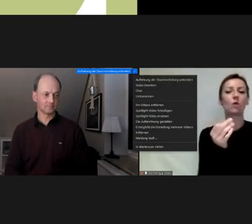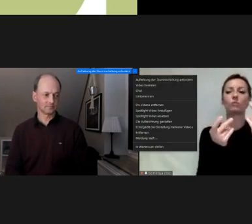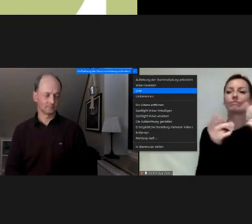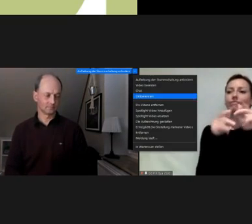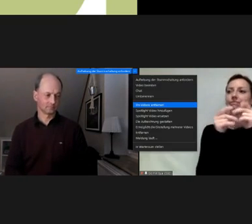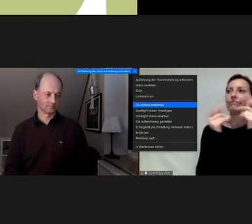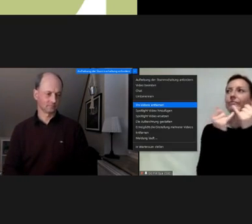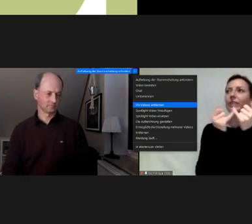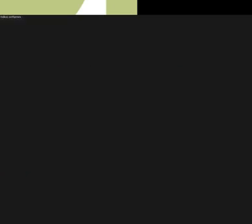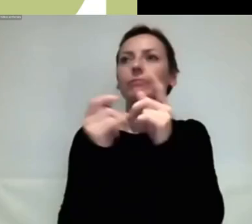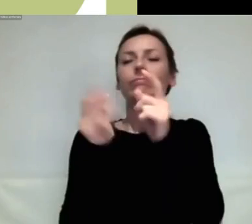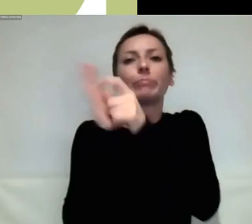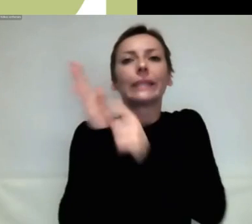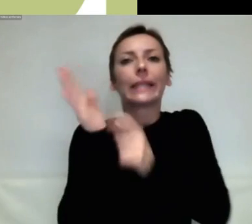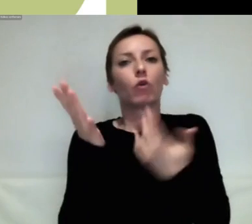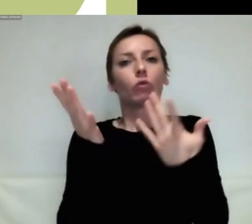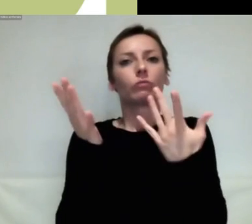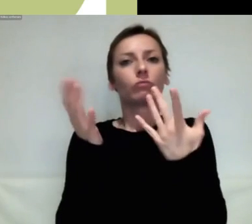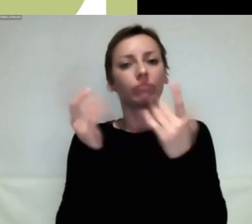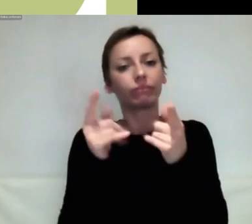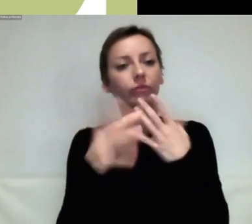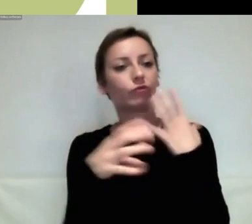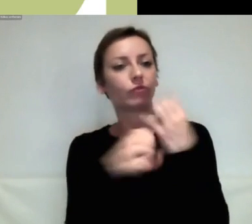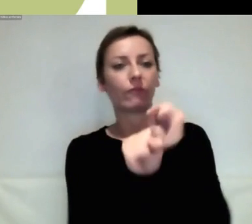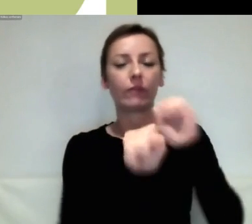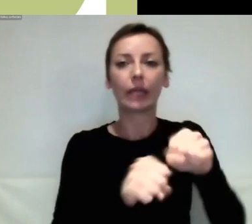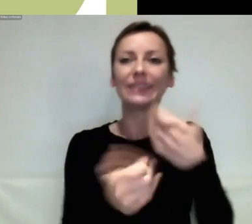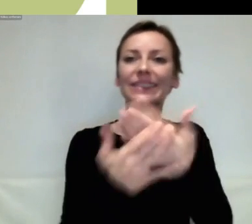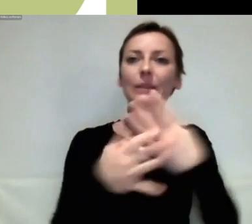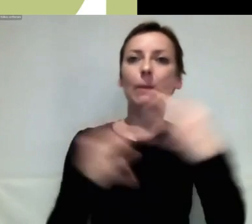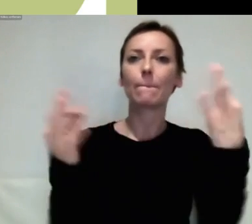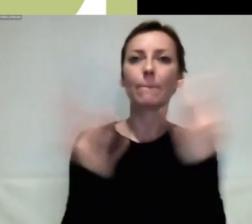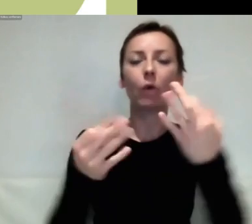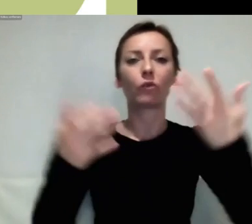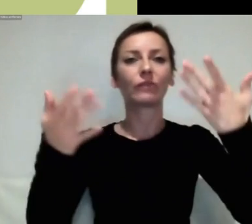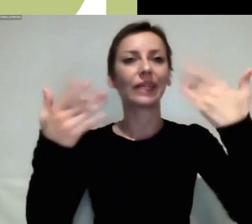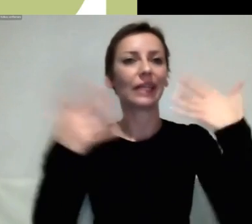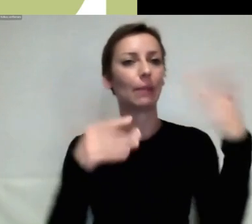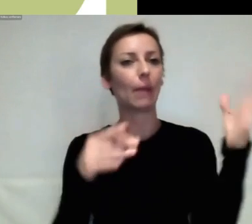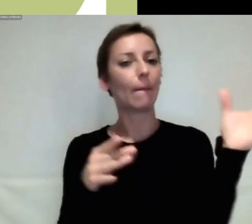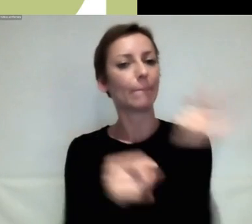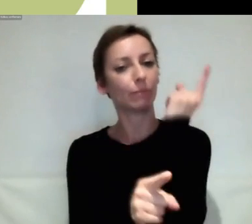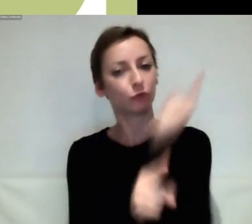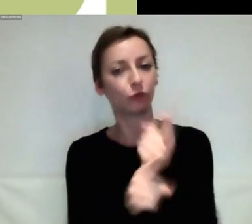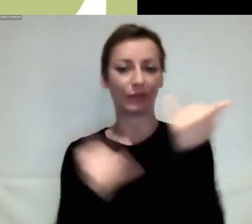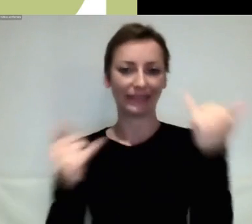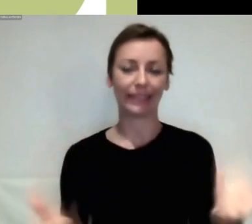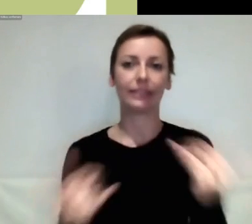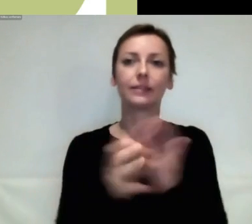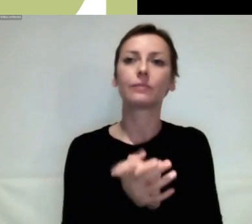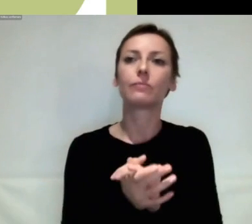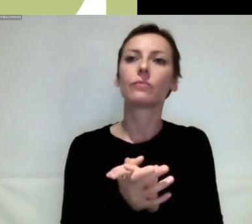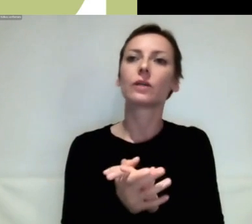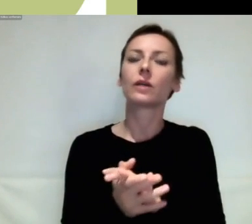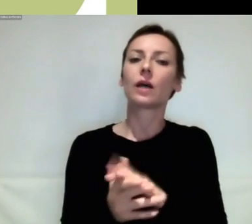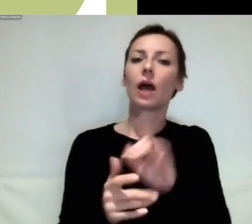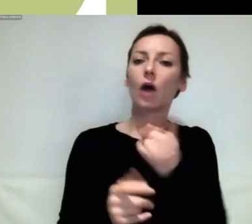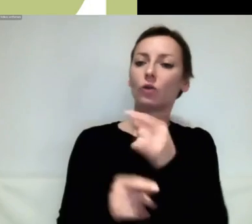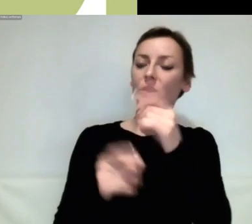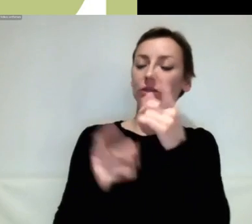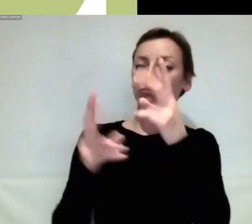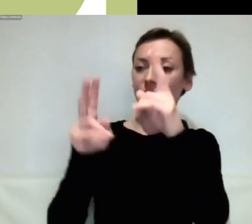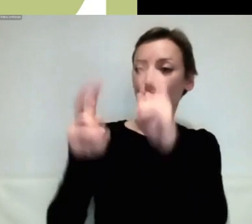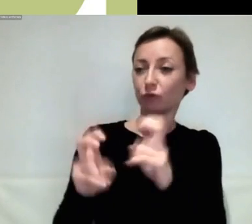jetzt. Ich habe euch soeben dargelegt, wie sich unsere Forderungen aus eurer Studie herleiten lässt.